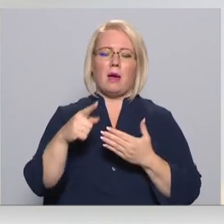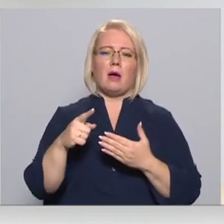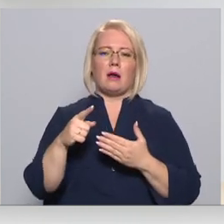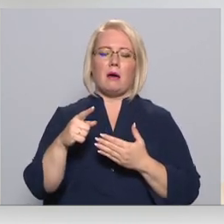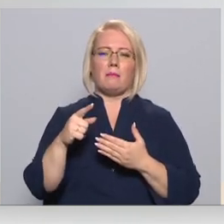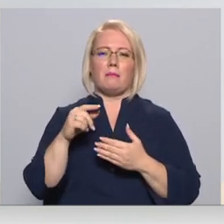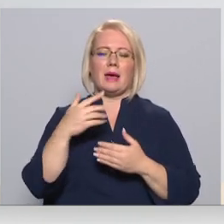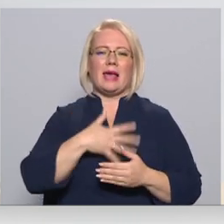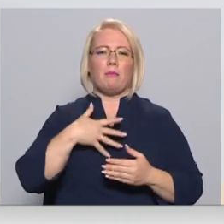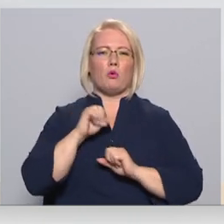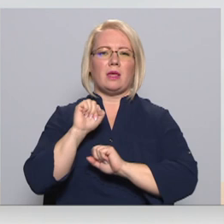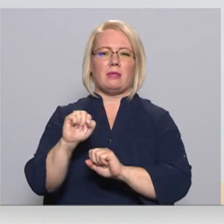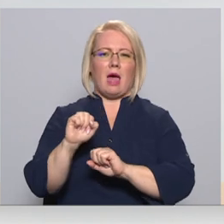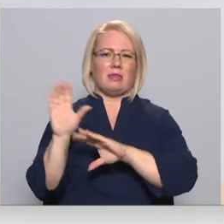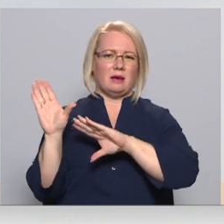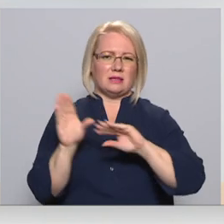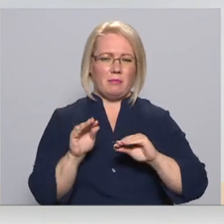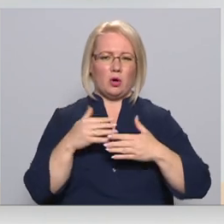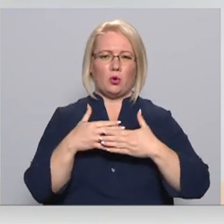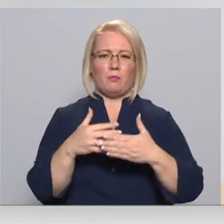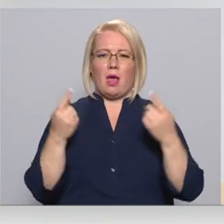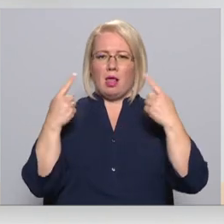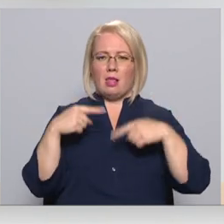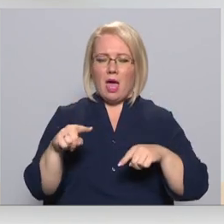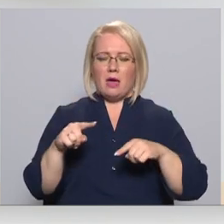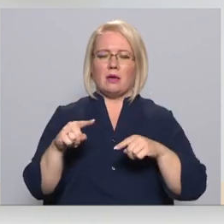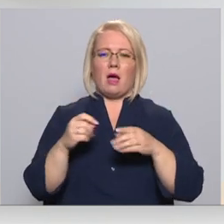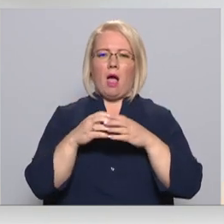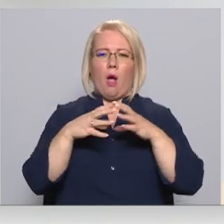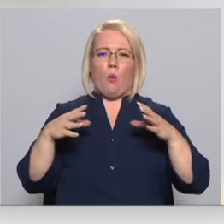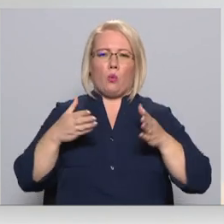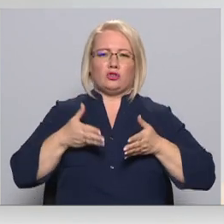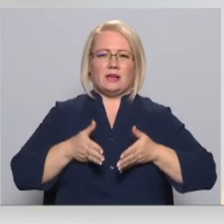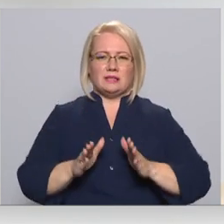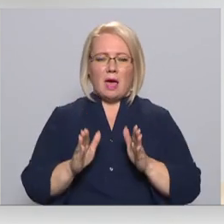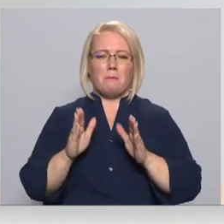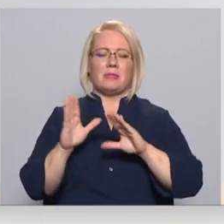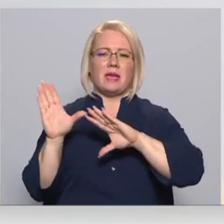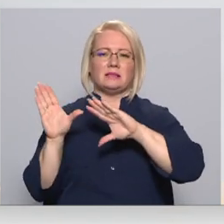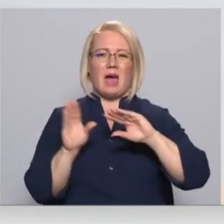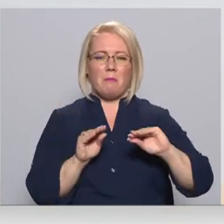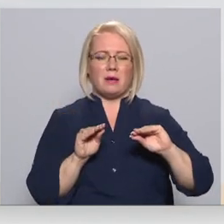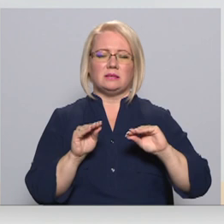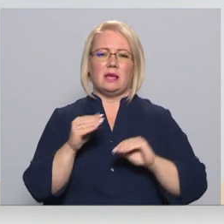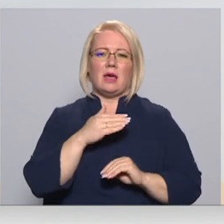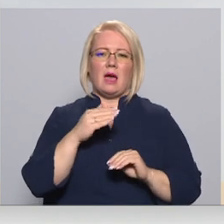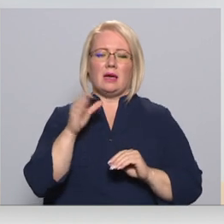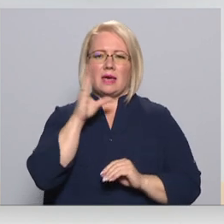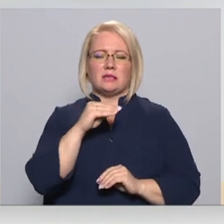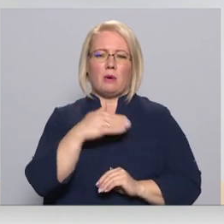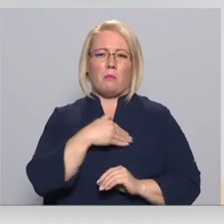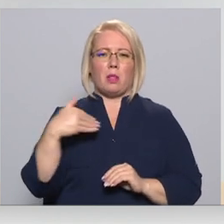grūtniecības laikā, otrkārt augošā dende, samazina iespēju plaušām,